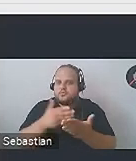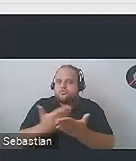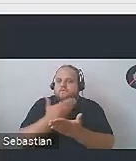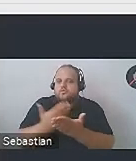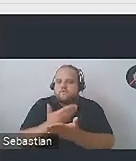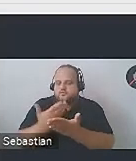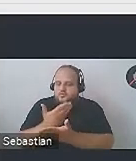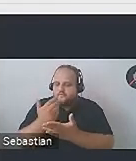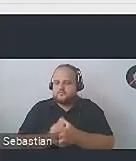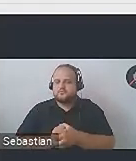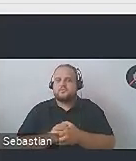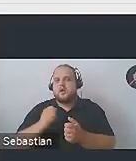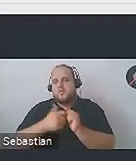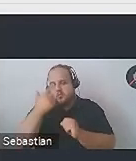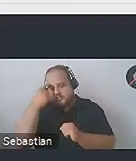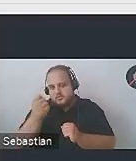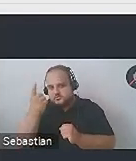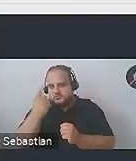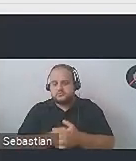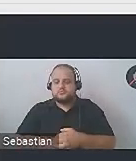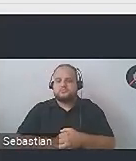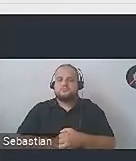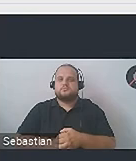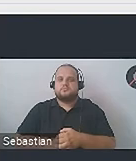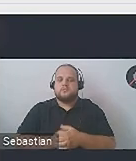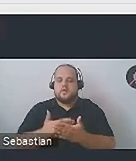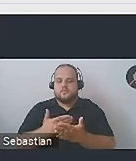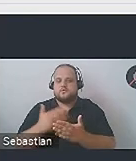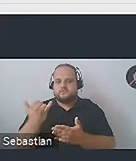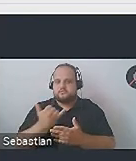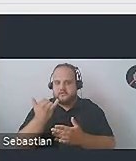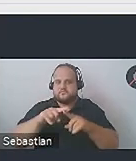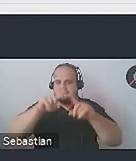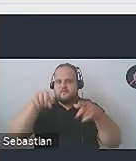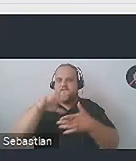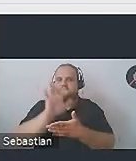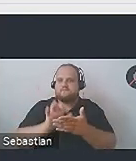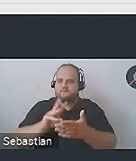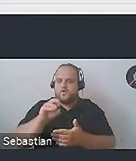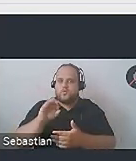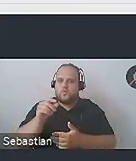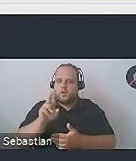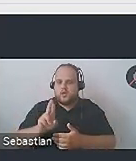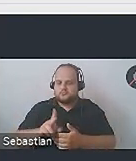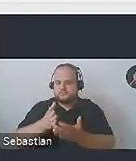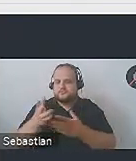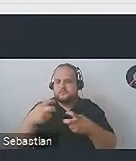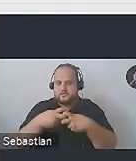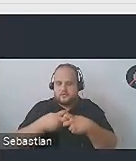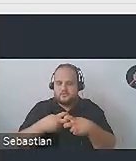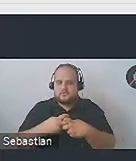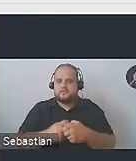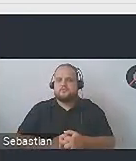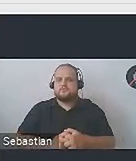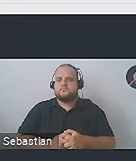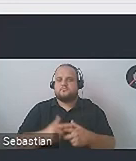pozycji, czy pomysły od użytkowników i do tego zawsze stosujemy jakąś formę formularza w internecie. No a ten formularz